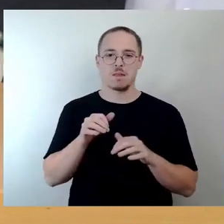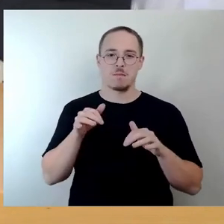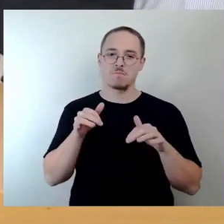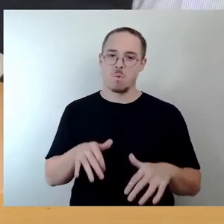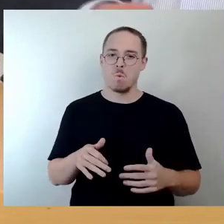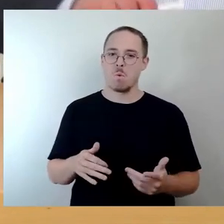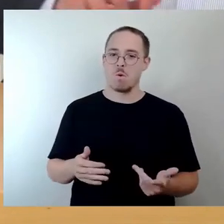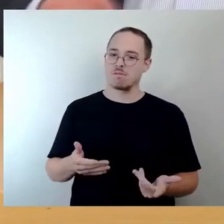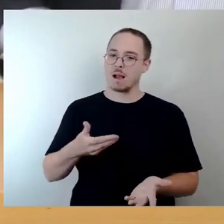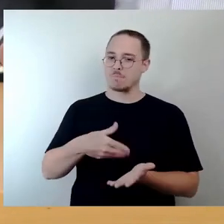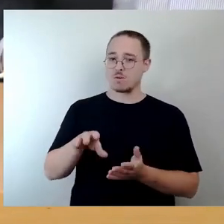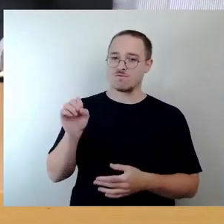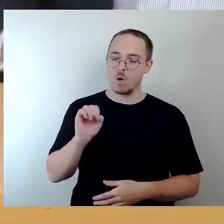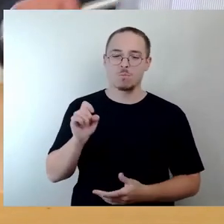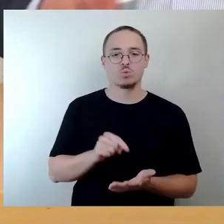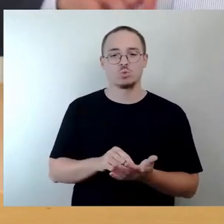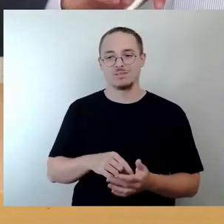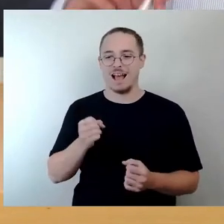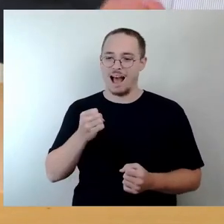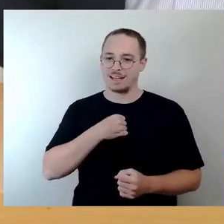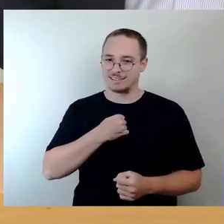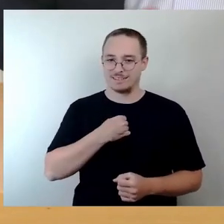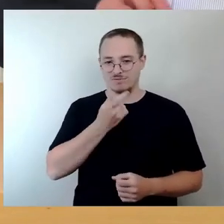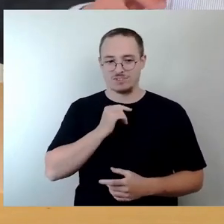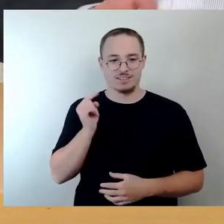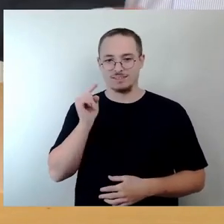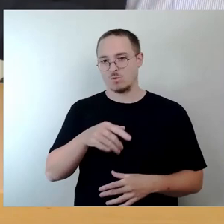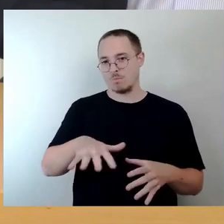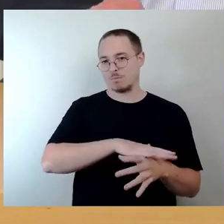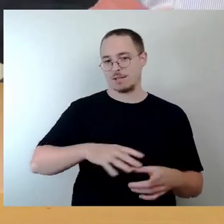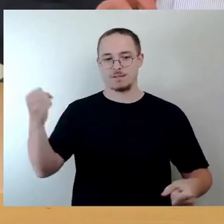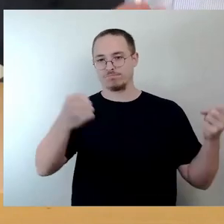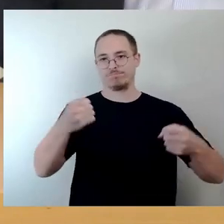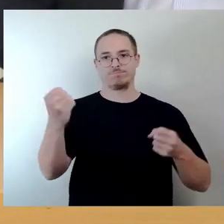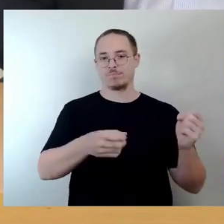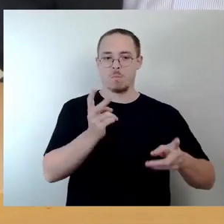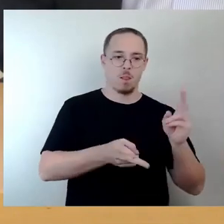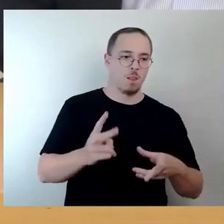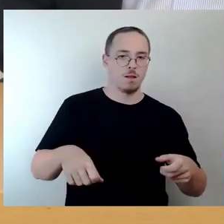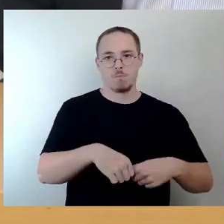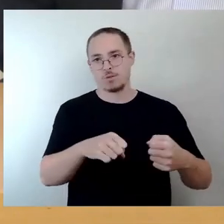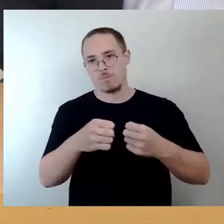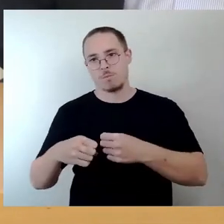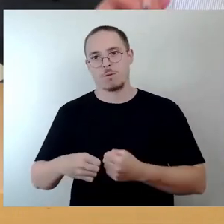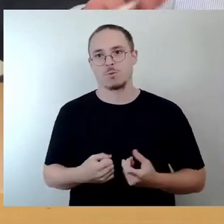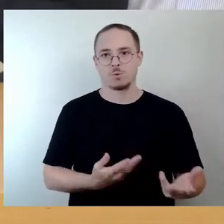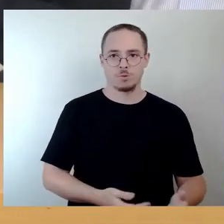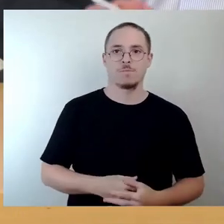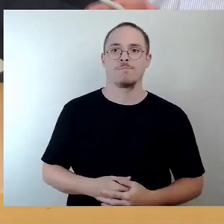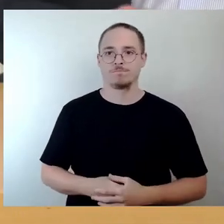Vandalismus. Und vielleicht um gleich nochmal anzuschließen, wie es weitergehen könnte. Wir haben derzeit im